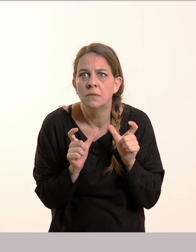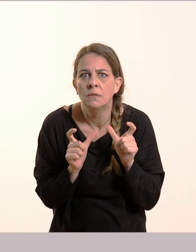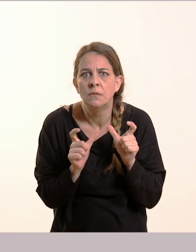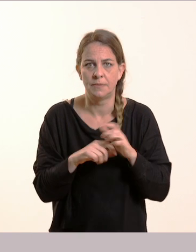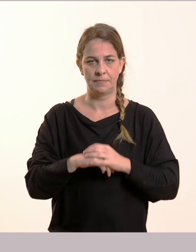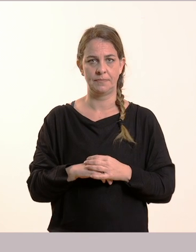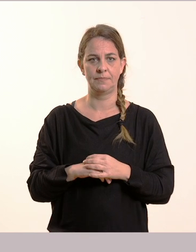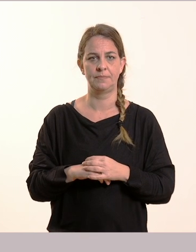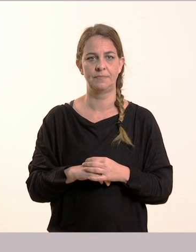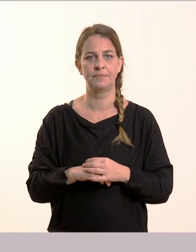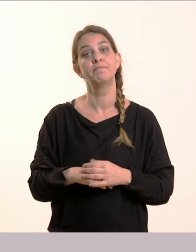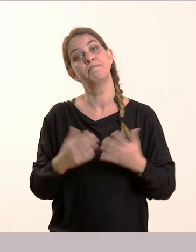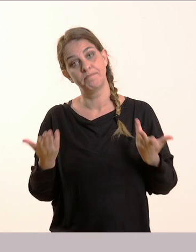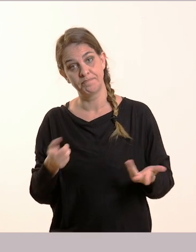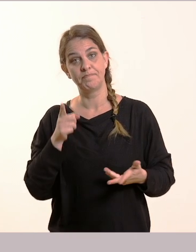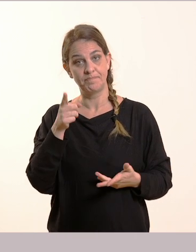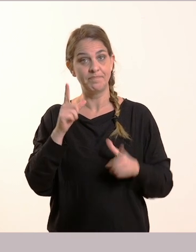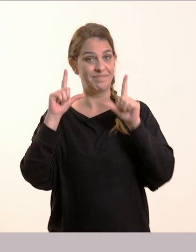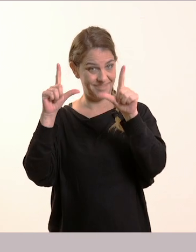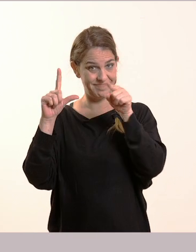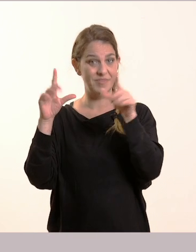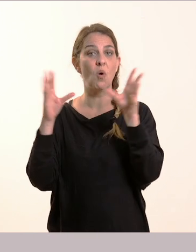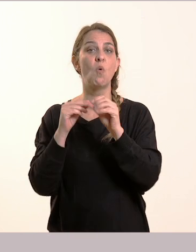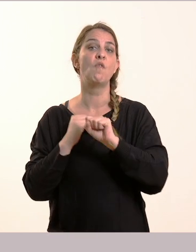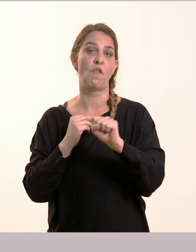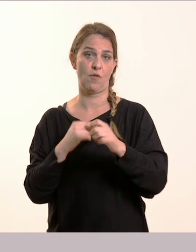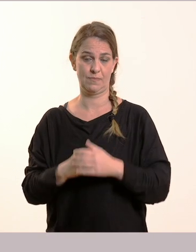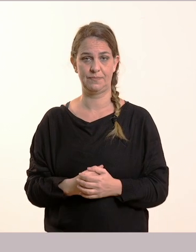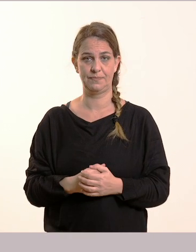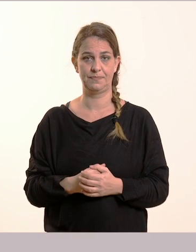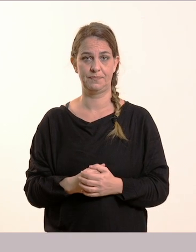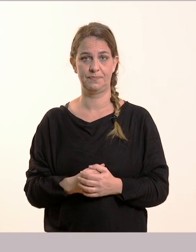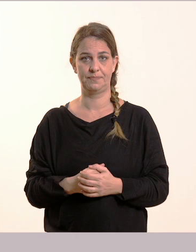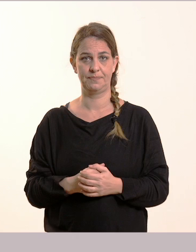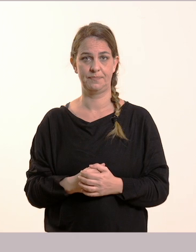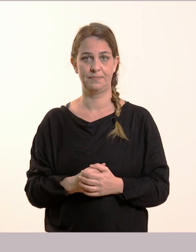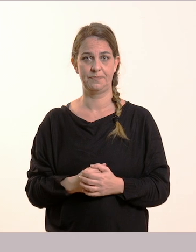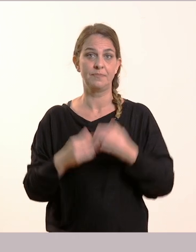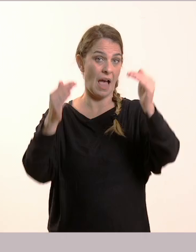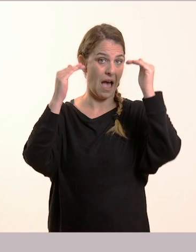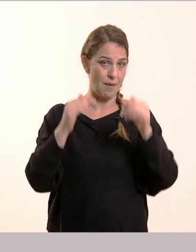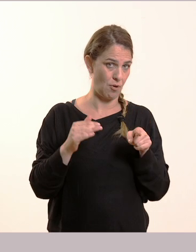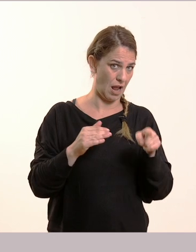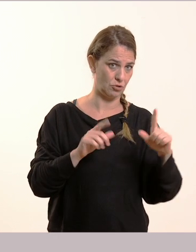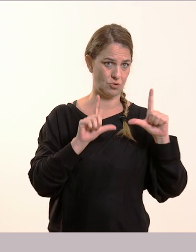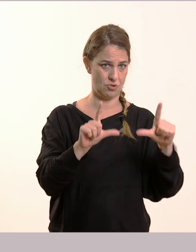Φόβος λοιπόν αυτό το συνέστημα. Πάμε τώρα στο παιδάκι από κάτω που έχει μόλις σηκωθεί από το